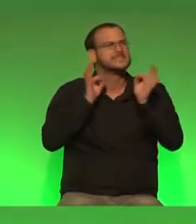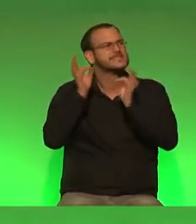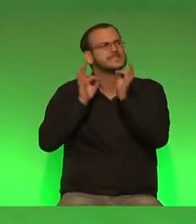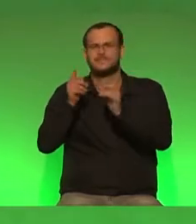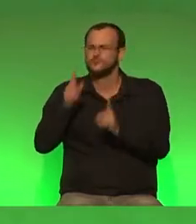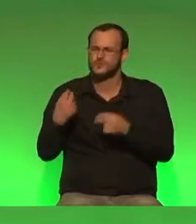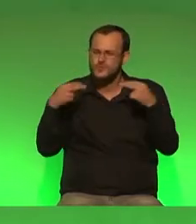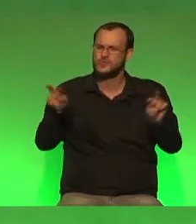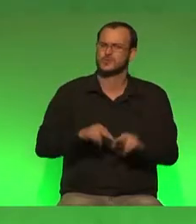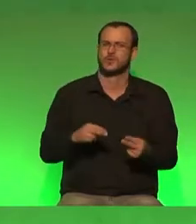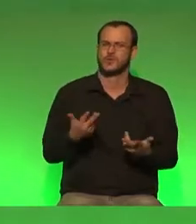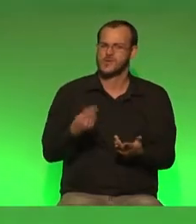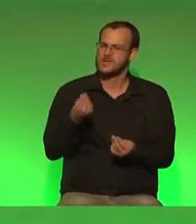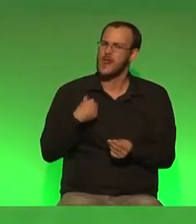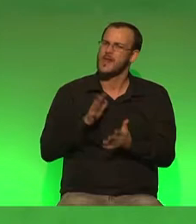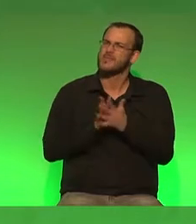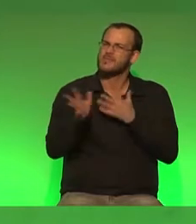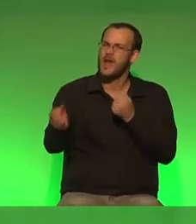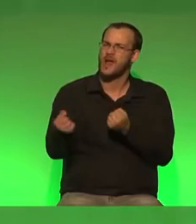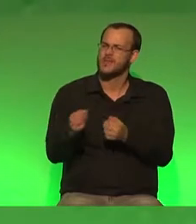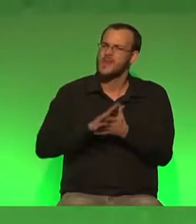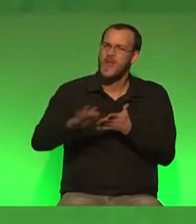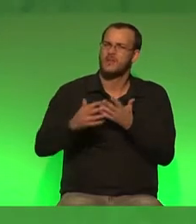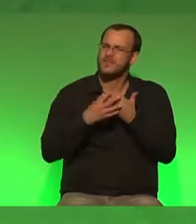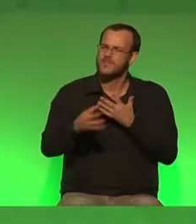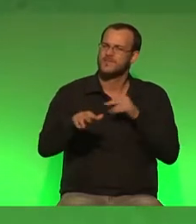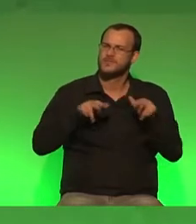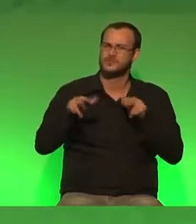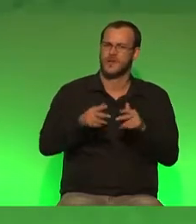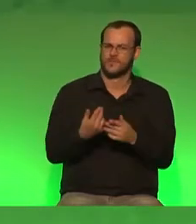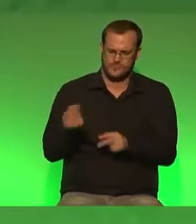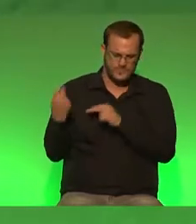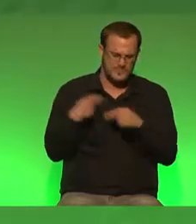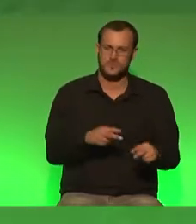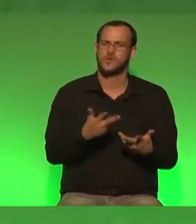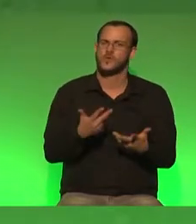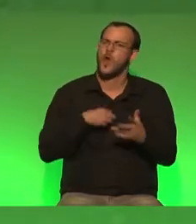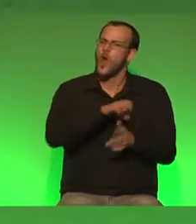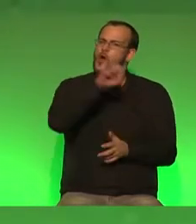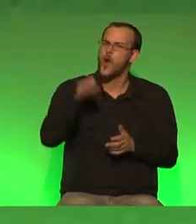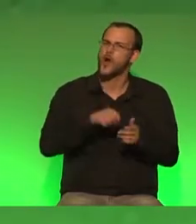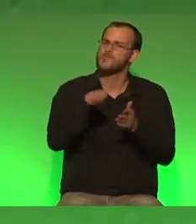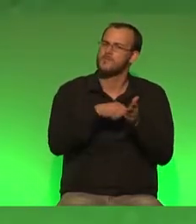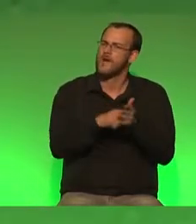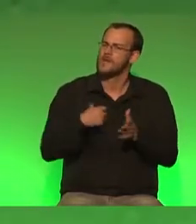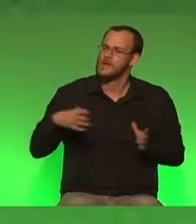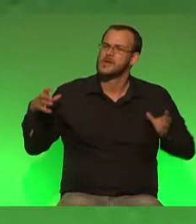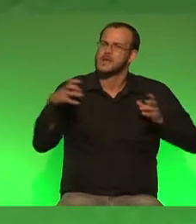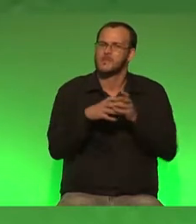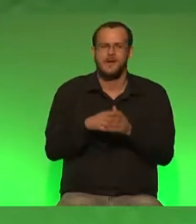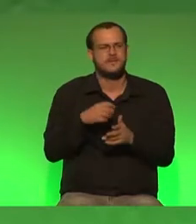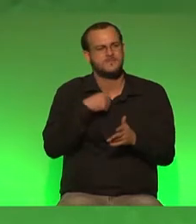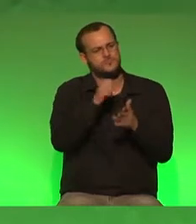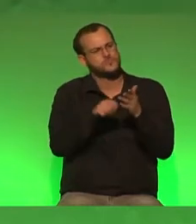Dieses Geld muss in eine nachhaltige Landwirtschaft. Lasst uns diese Europawahlen gemeinsam zu einer Abstimmung über das